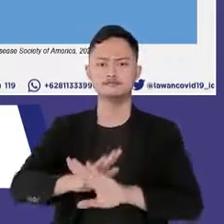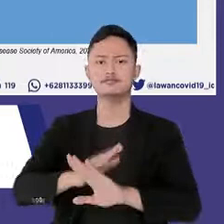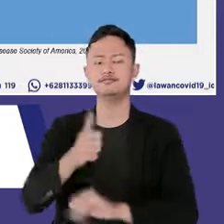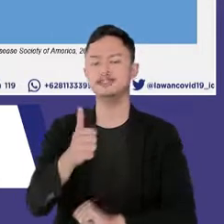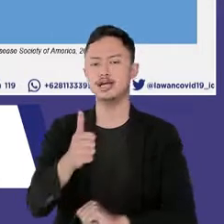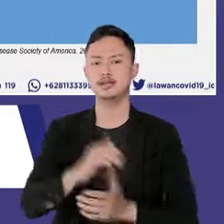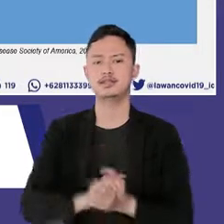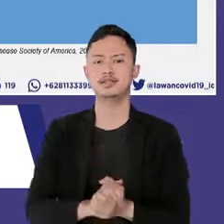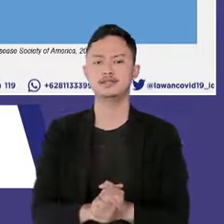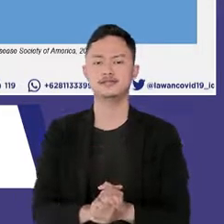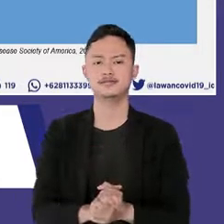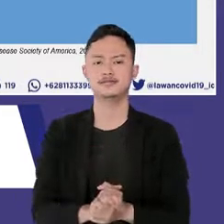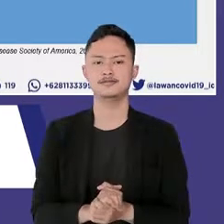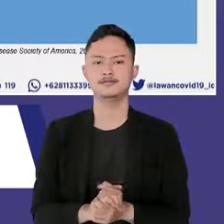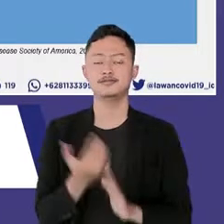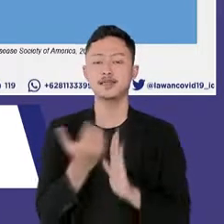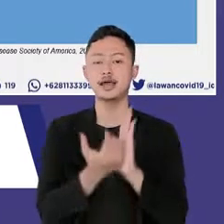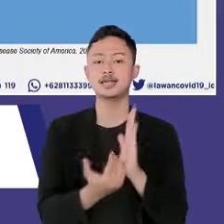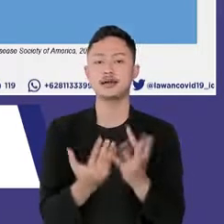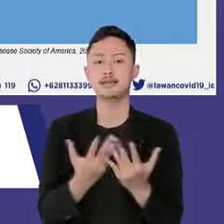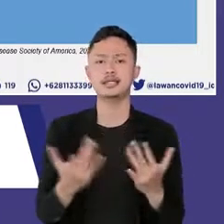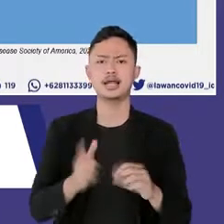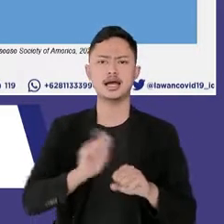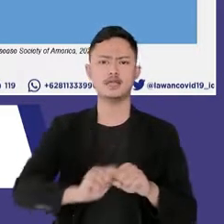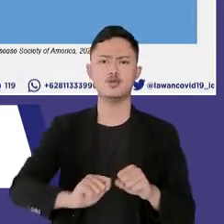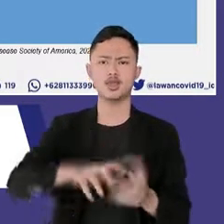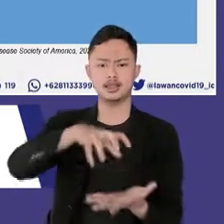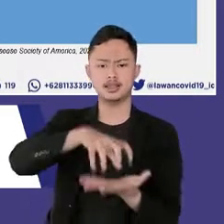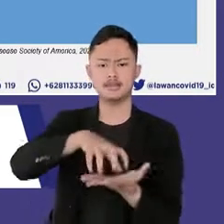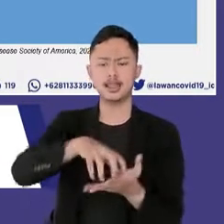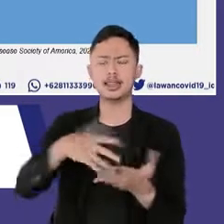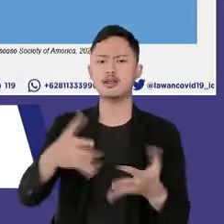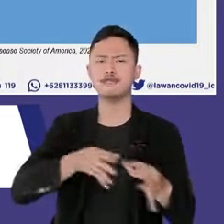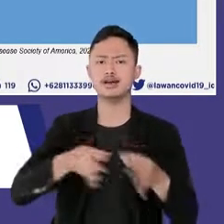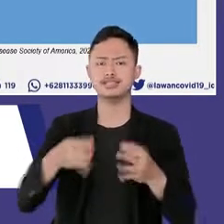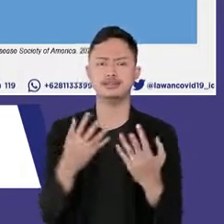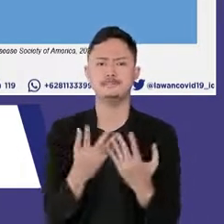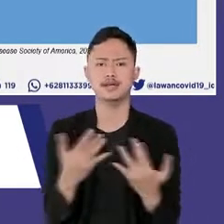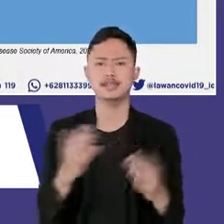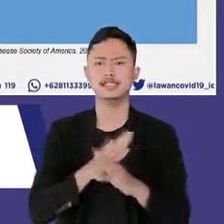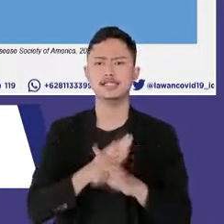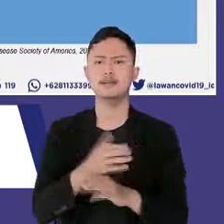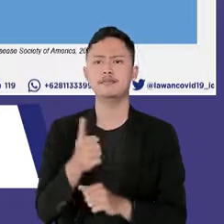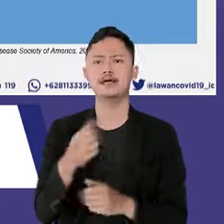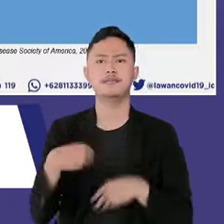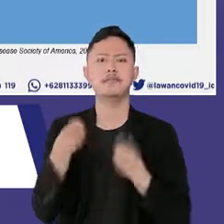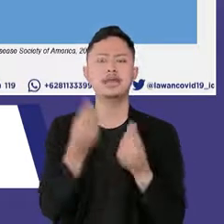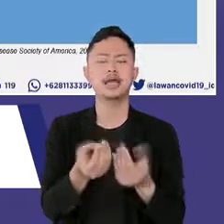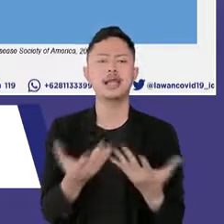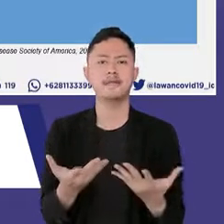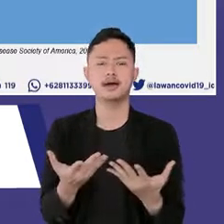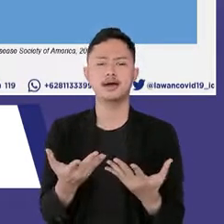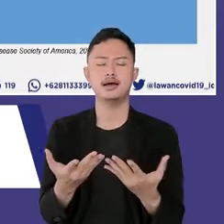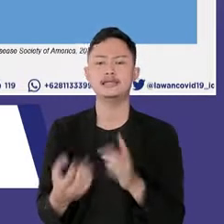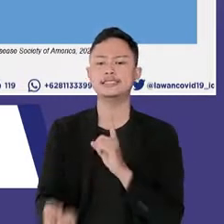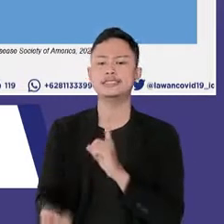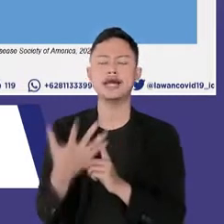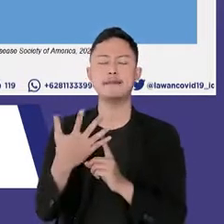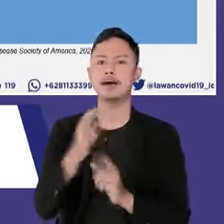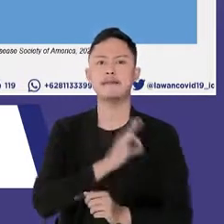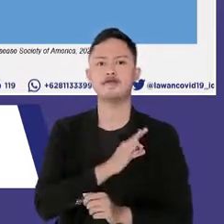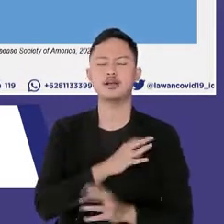kluster dari kegiatan dan diselenggarakan masyarakat maupun di fasilitas masyarakat dapat memberikan dampak yang signifikan